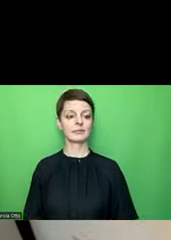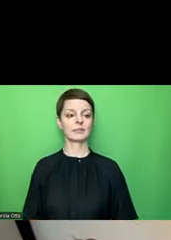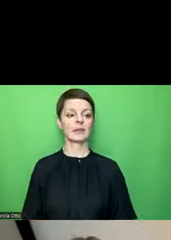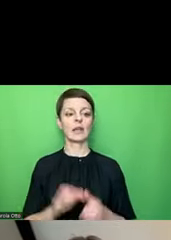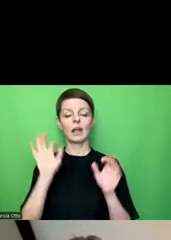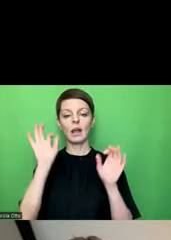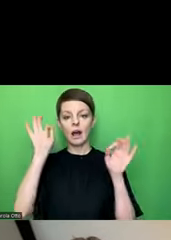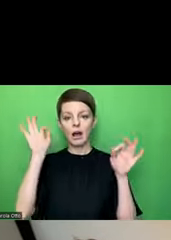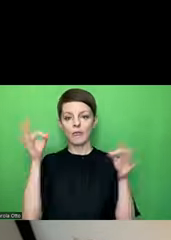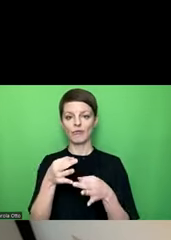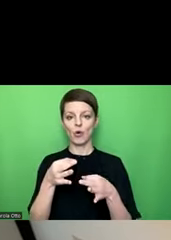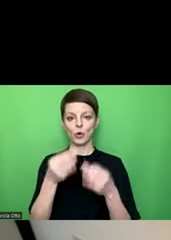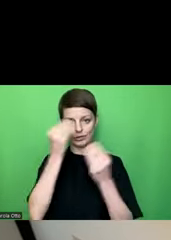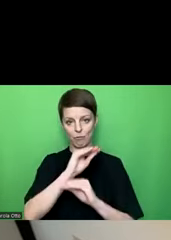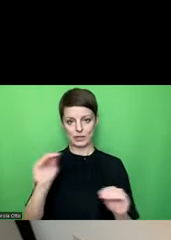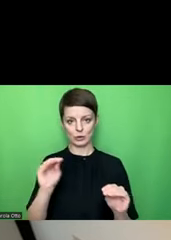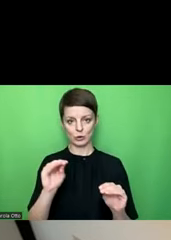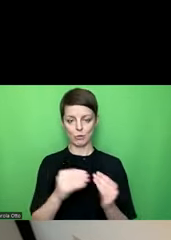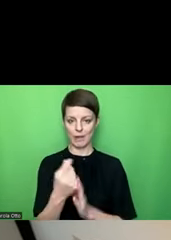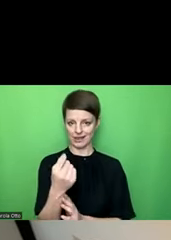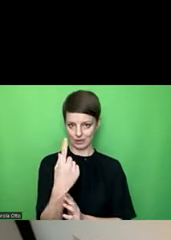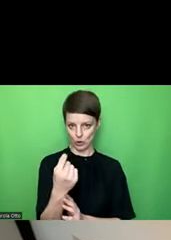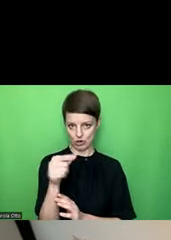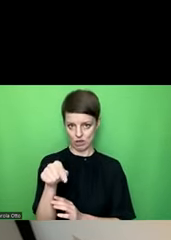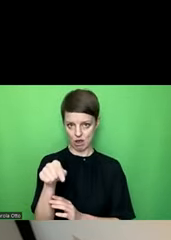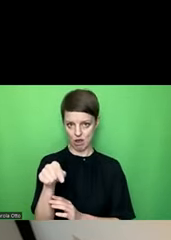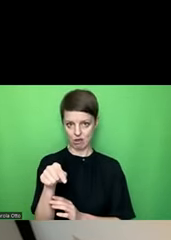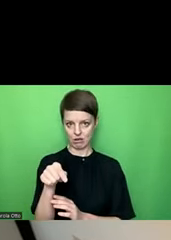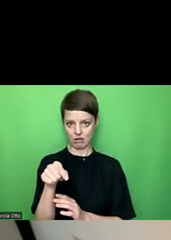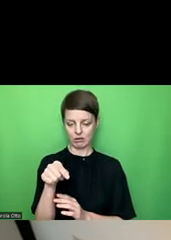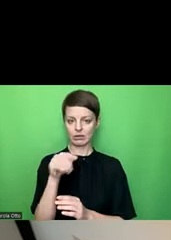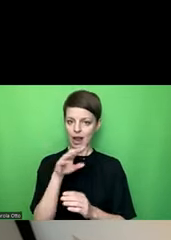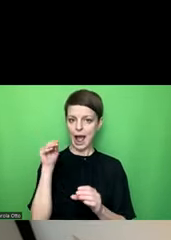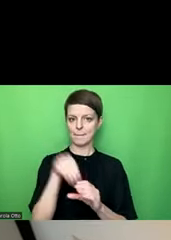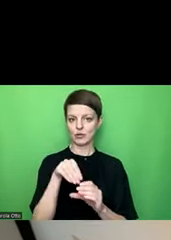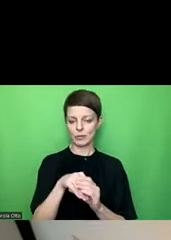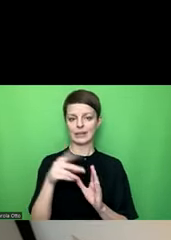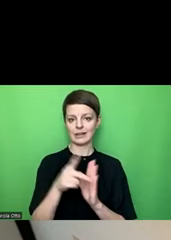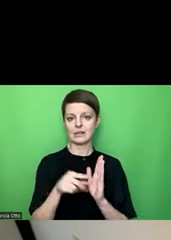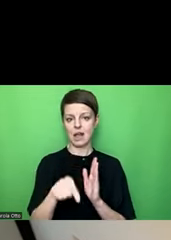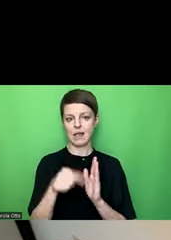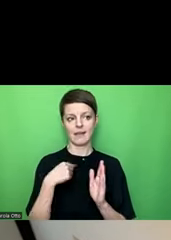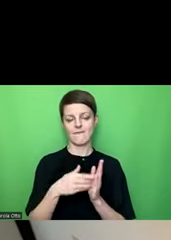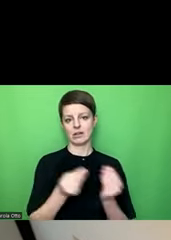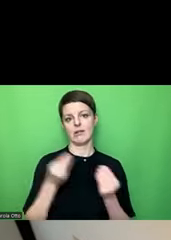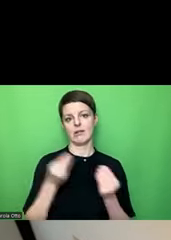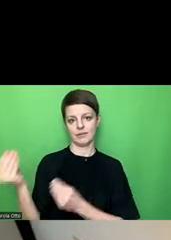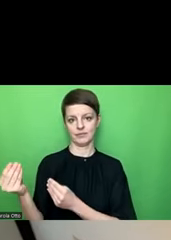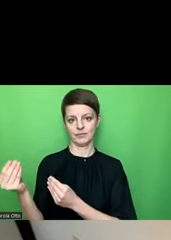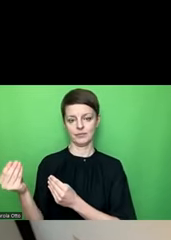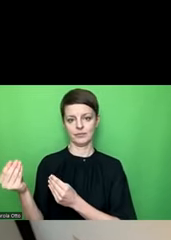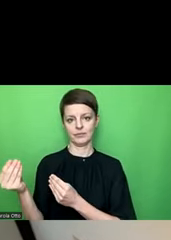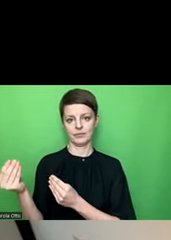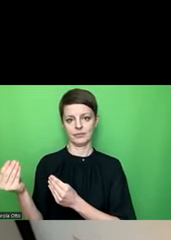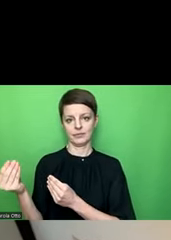meinen Cursor habe, wird mit abgespeichert in der Datei, die ich weitergebe. Das